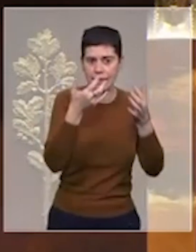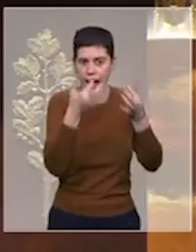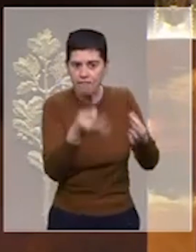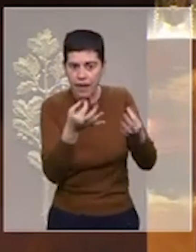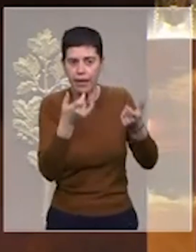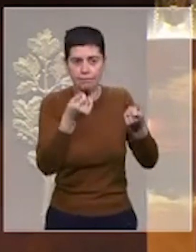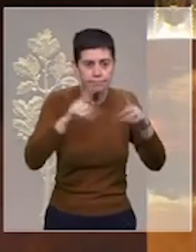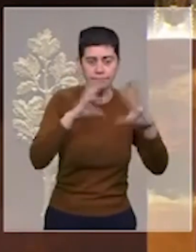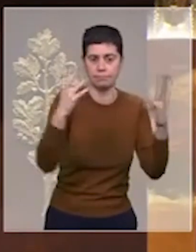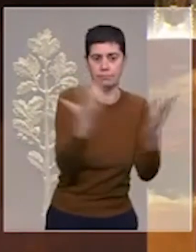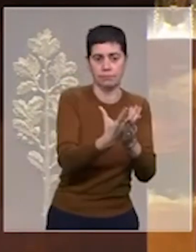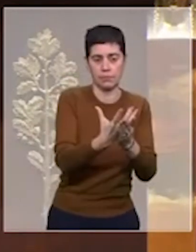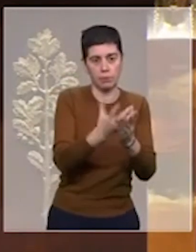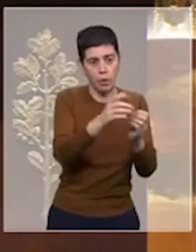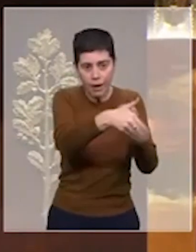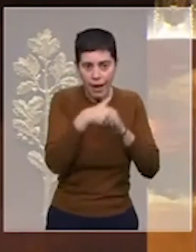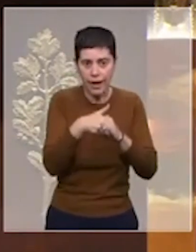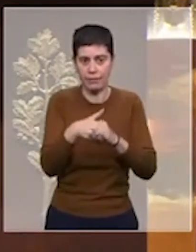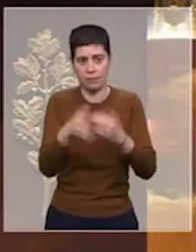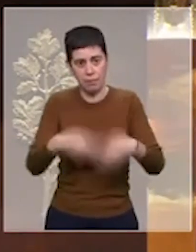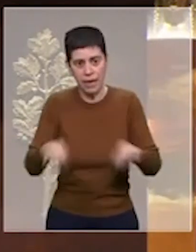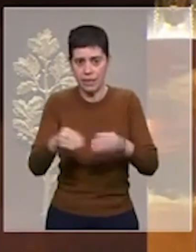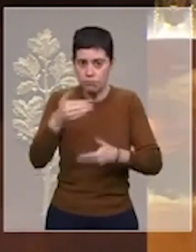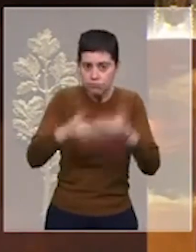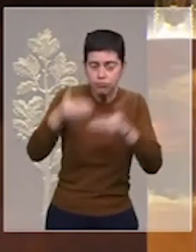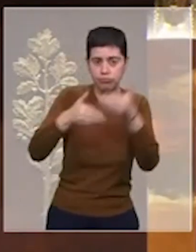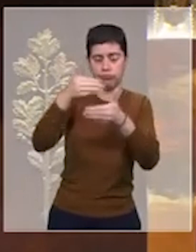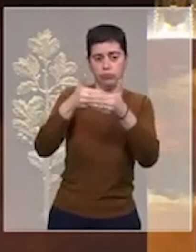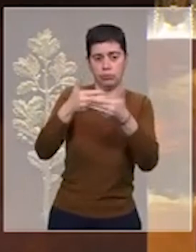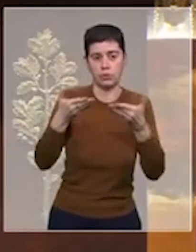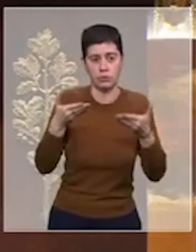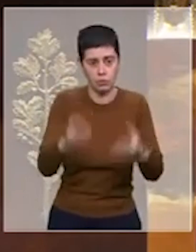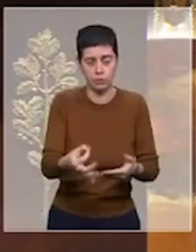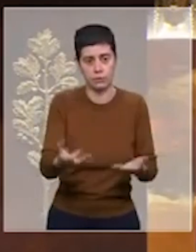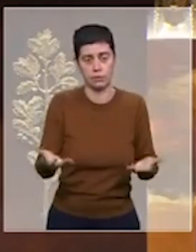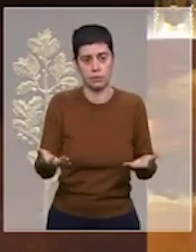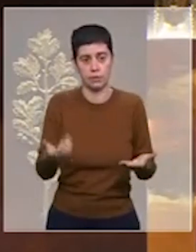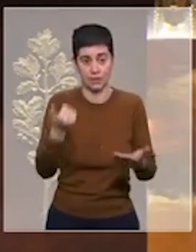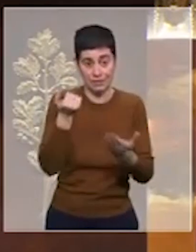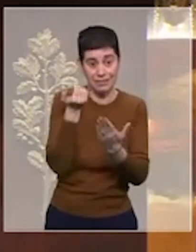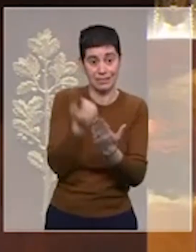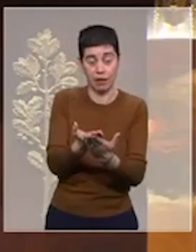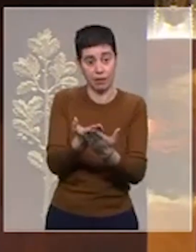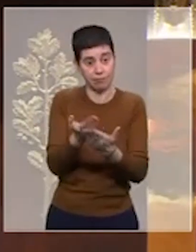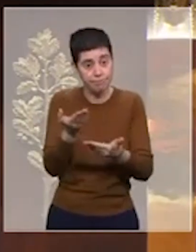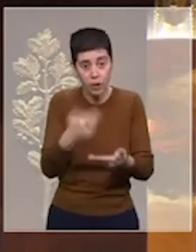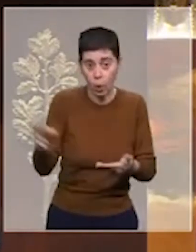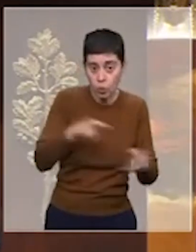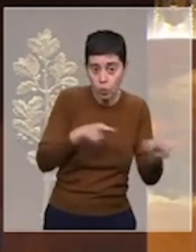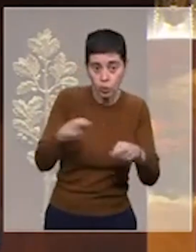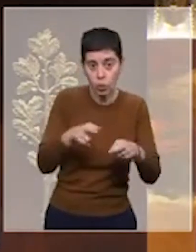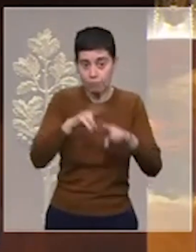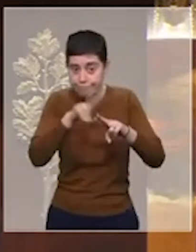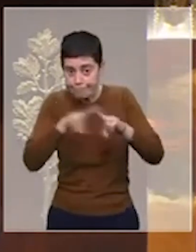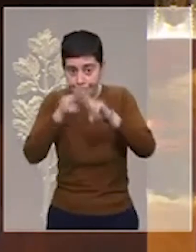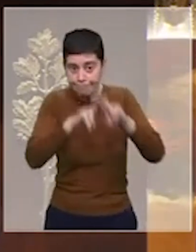de manière active à cette reconstruction de l'Ukraine, de l'après-guerre. Cette reconstruction doit constituer l'histoire de succès